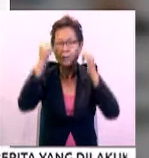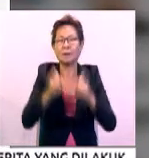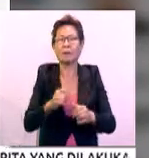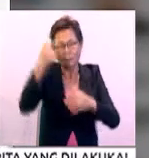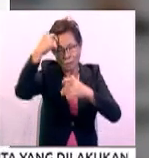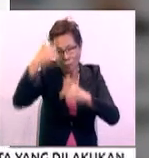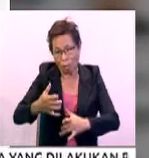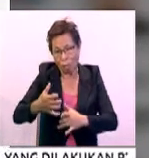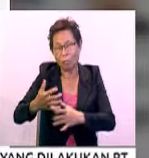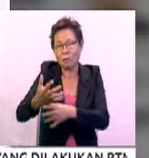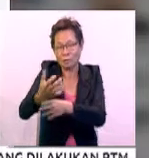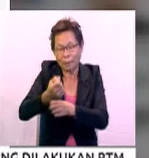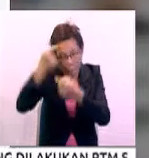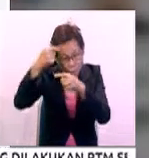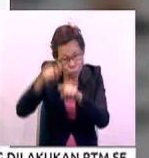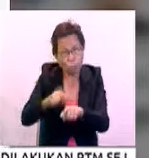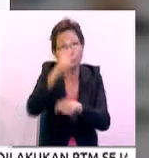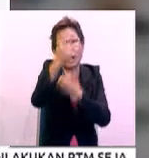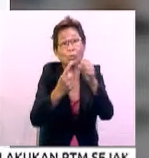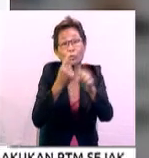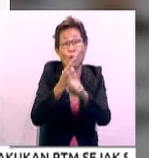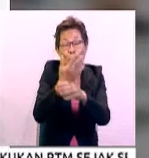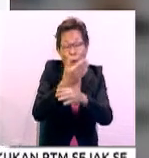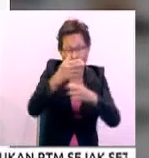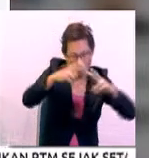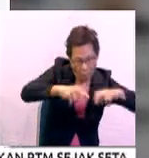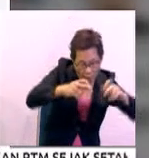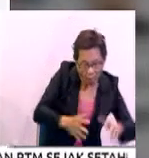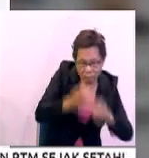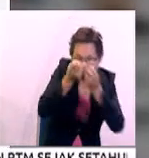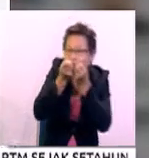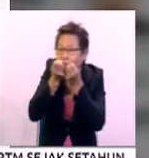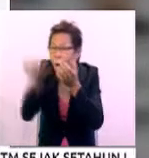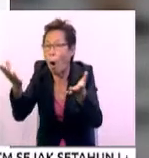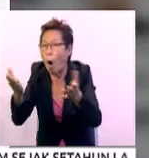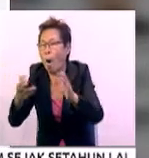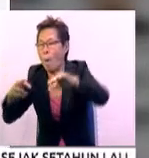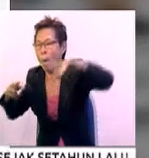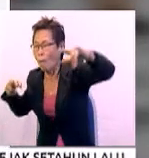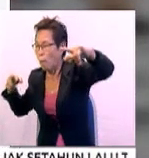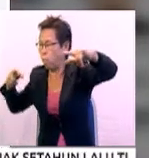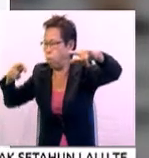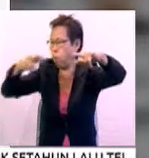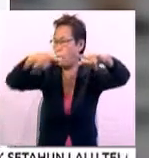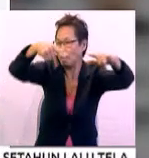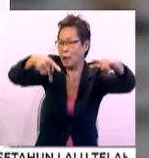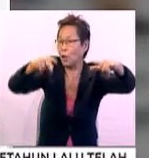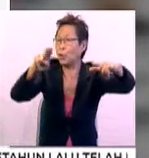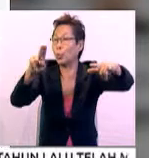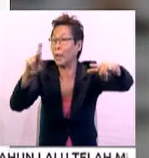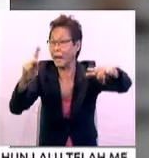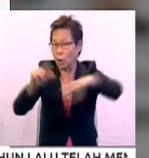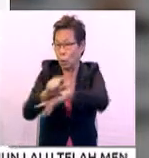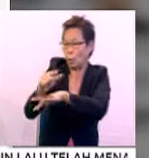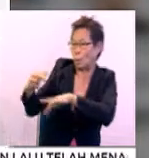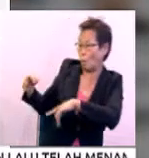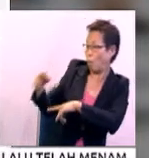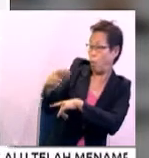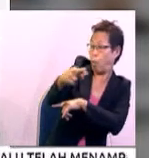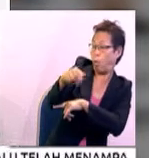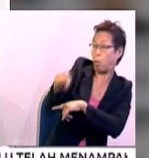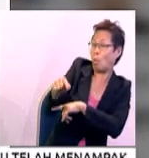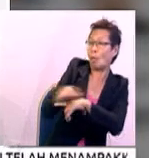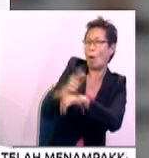berkenaan dicapai hampir setahun selepas penyiasat mendedahkan penemuan bahawa peluru berpandu BUK yang digunakan bagi